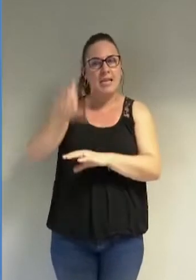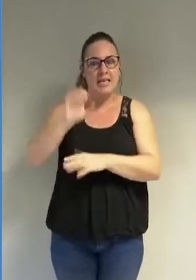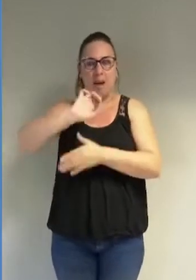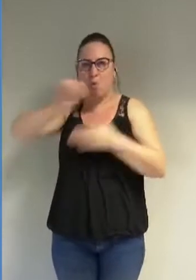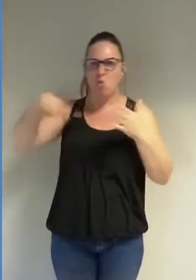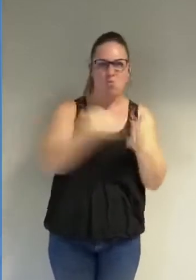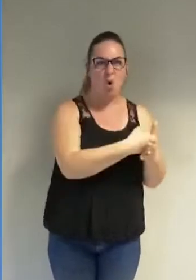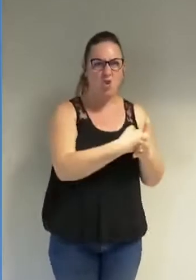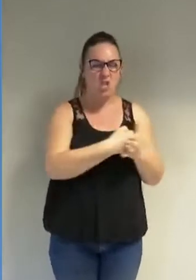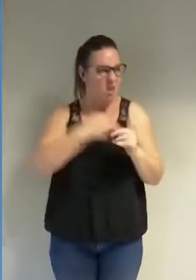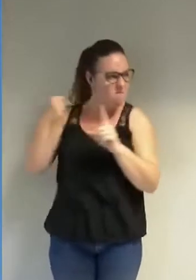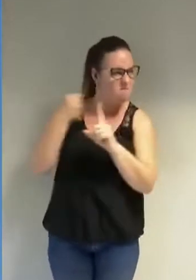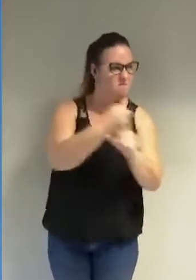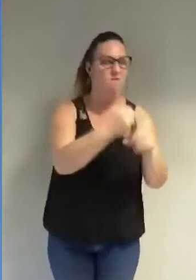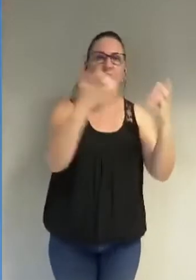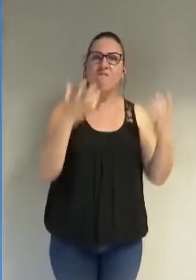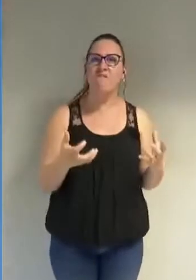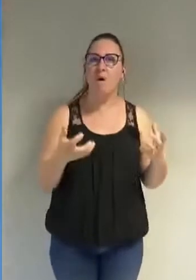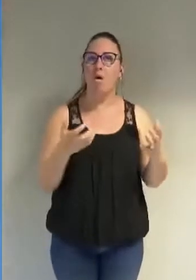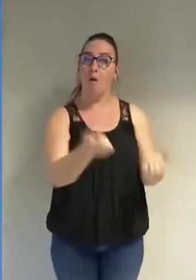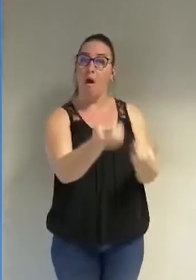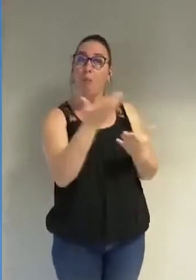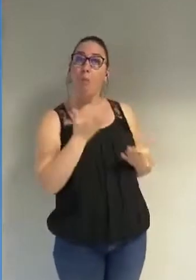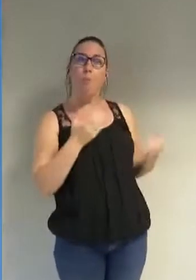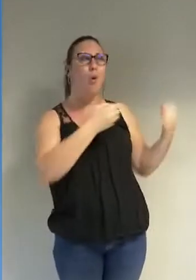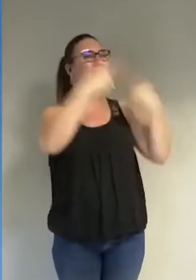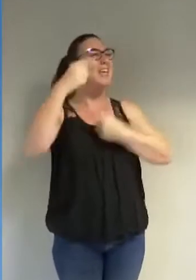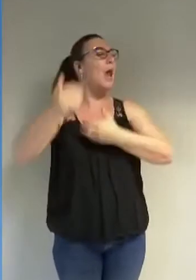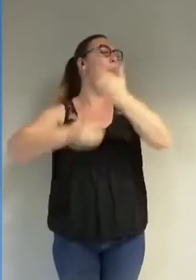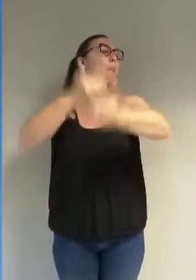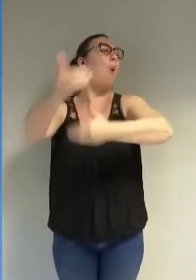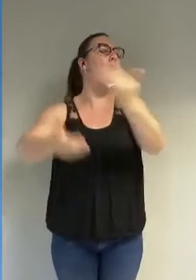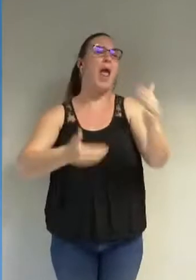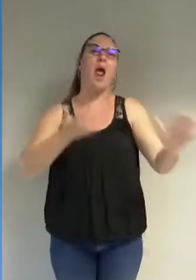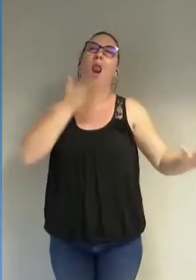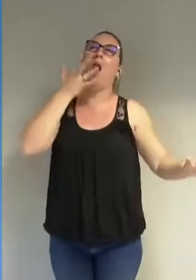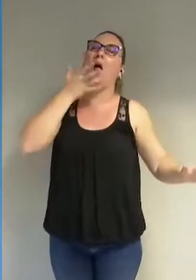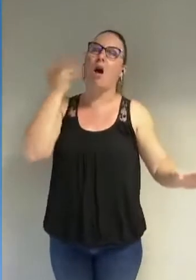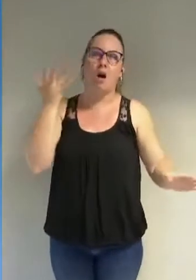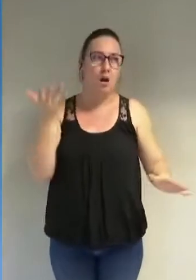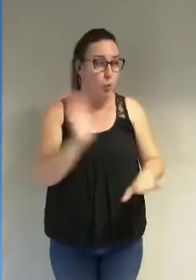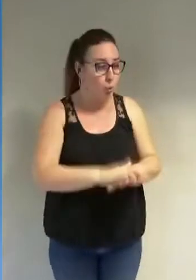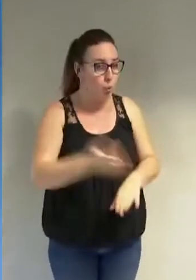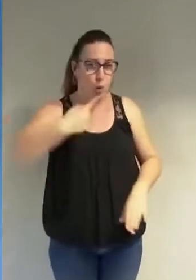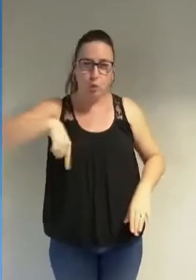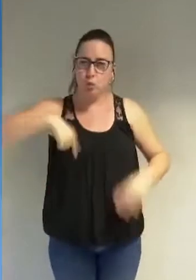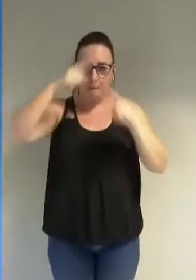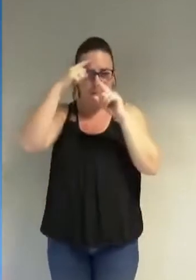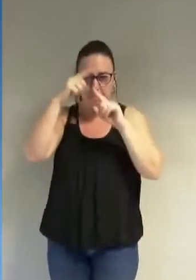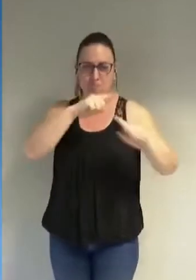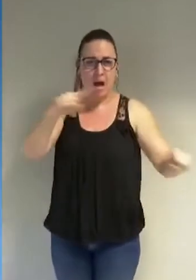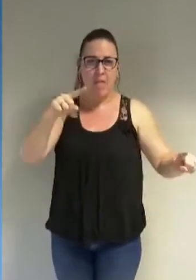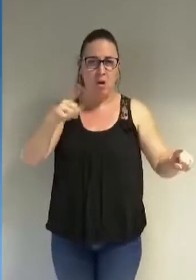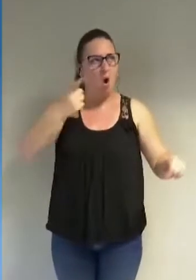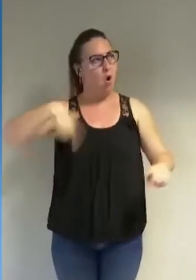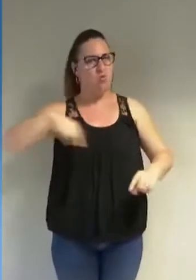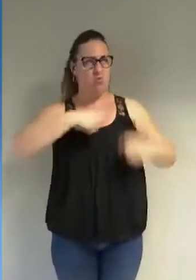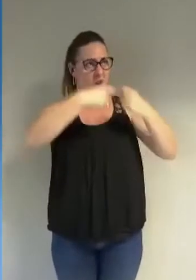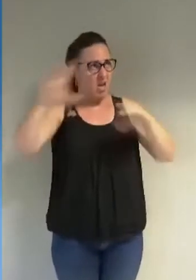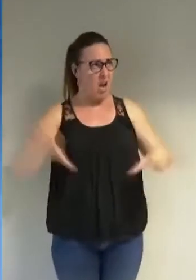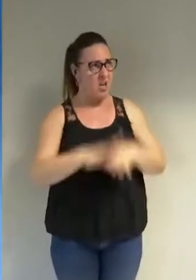vous proposez est un progrès et que nous qui nous y opposons sommes de dangereux